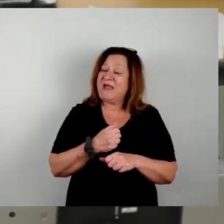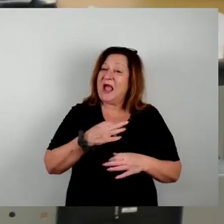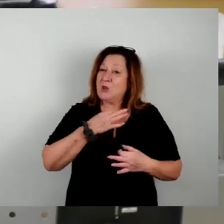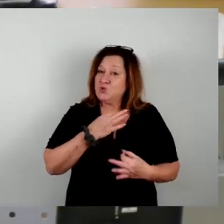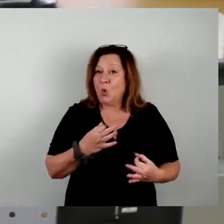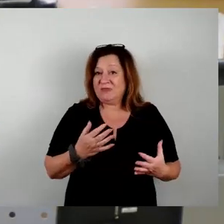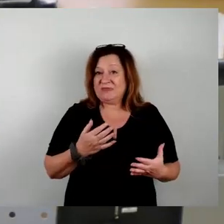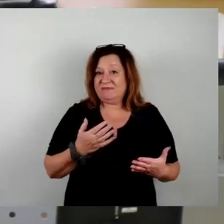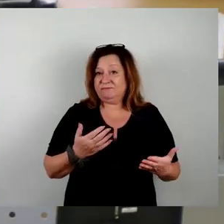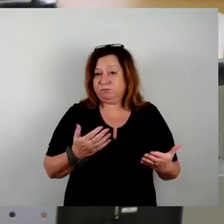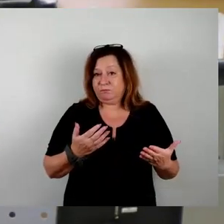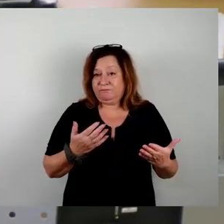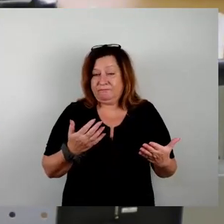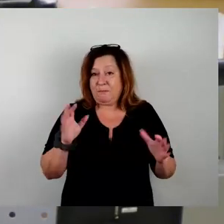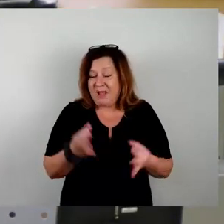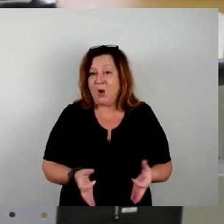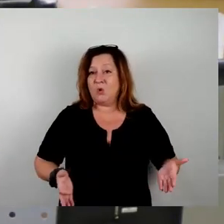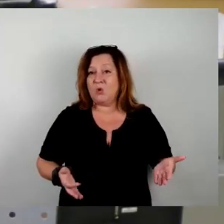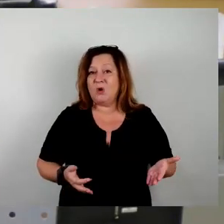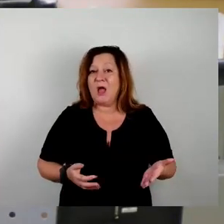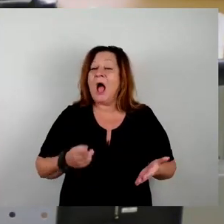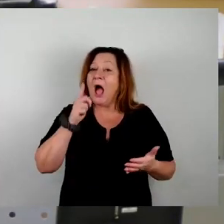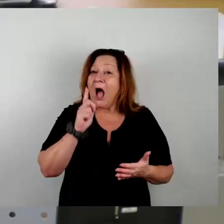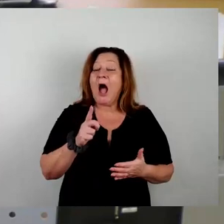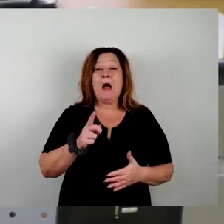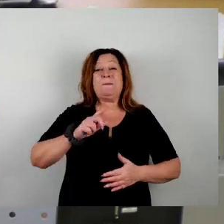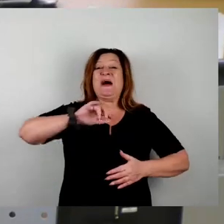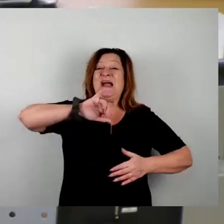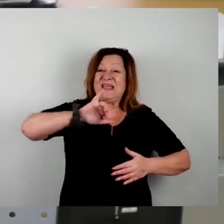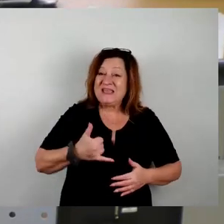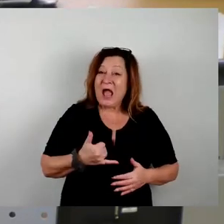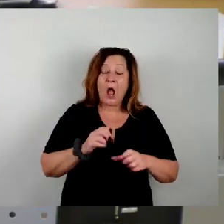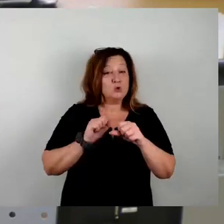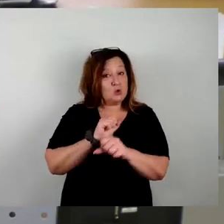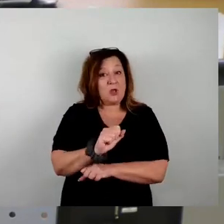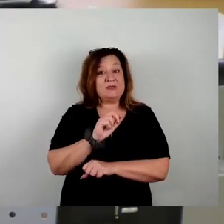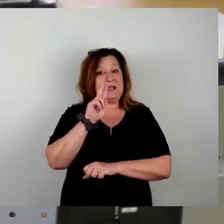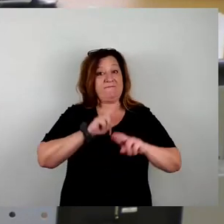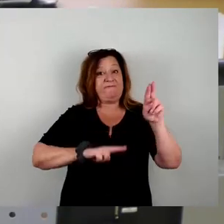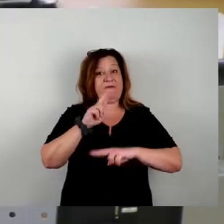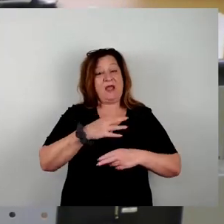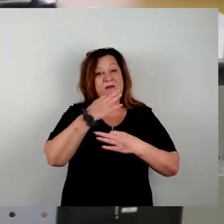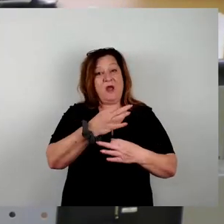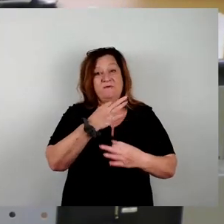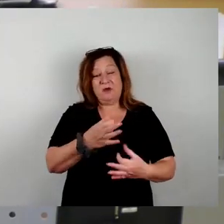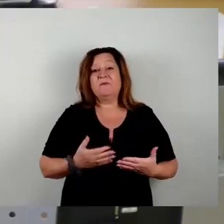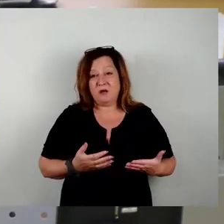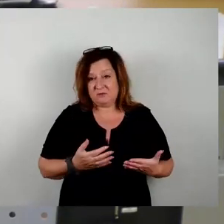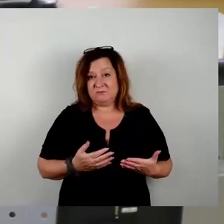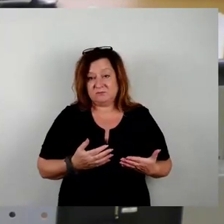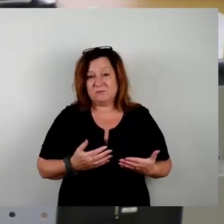Doch trotz dieses grundsätzlichen Ja's gibt es einige Fragen. Mit Recht haben in der letzten Woche